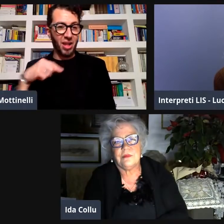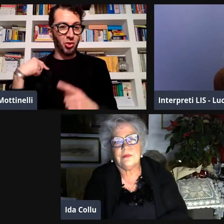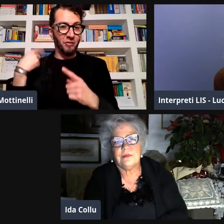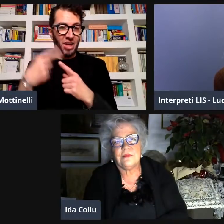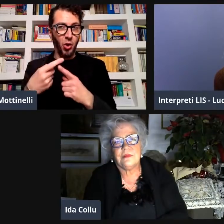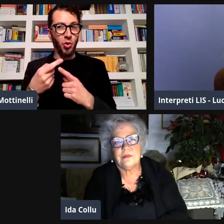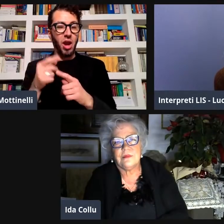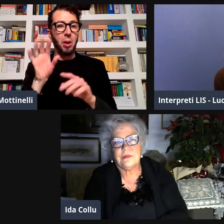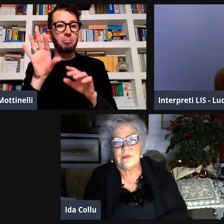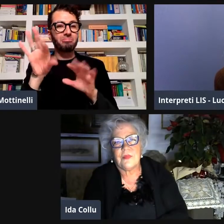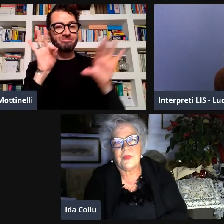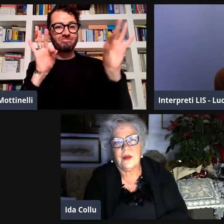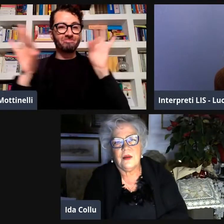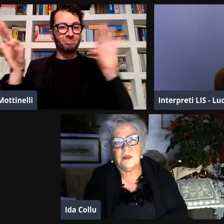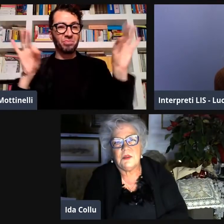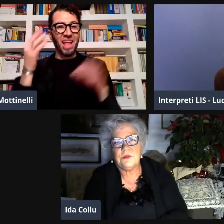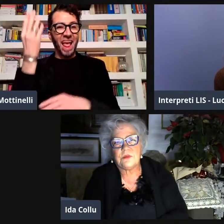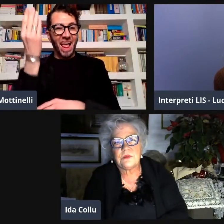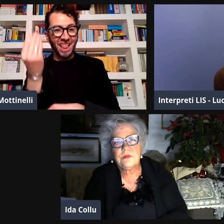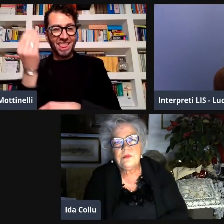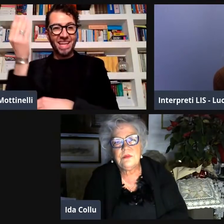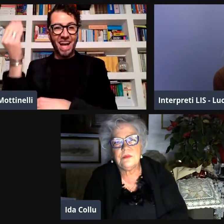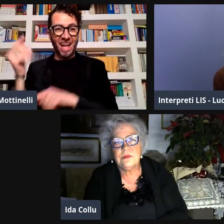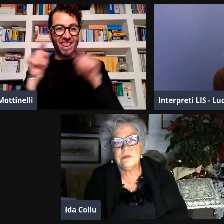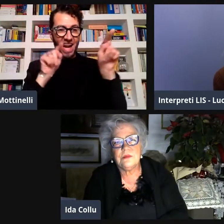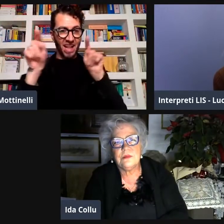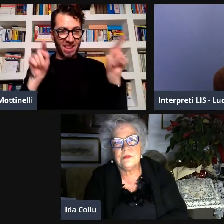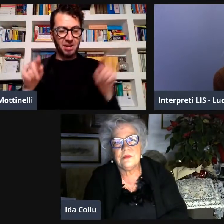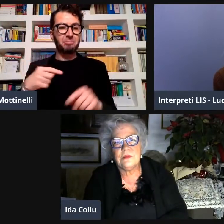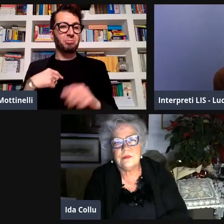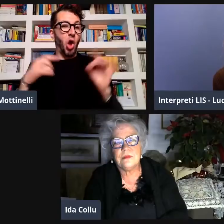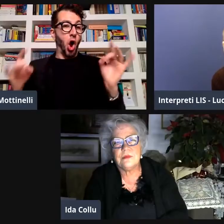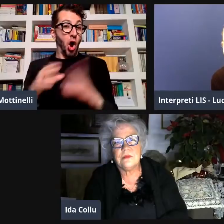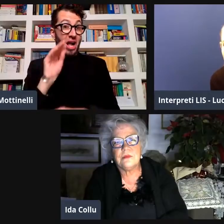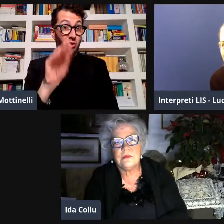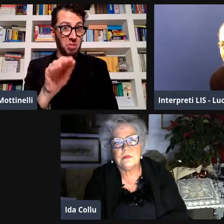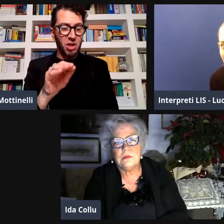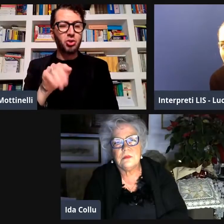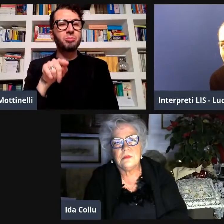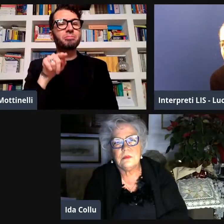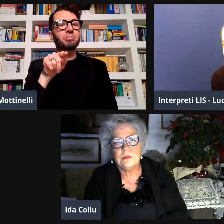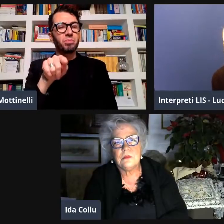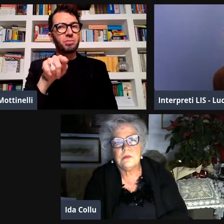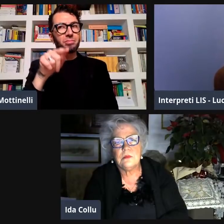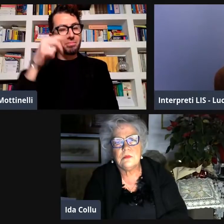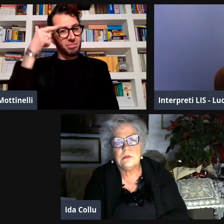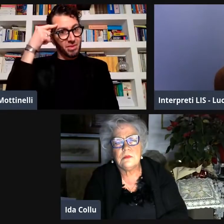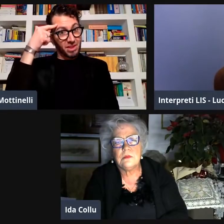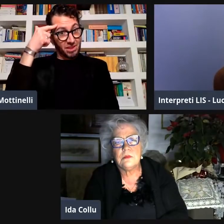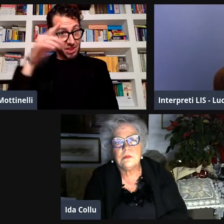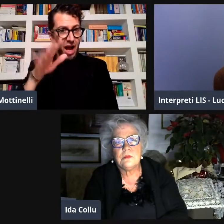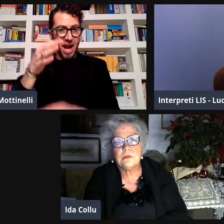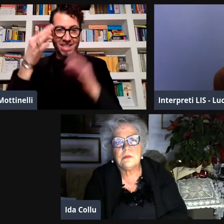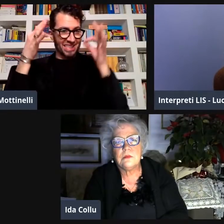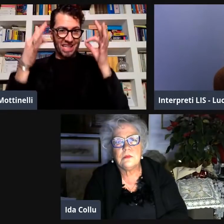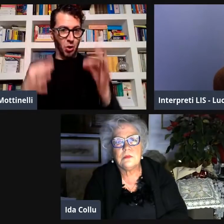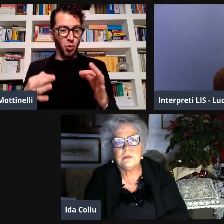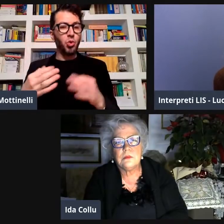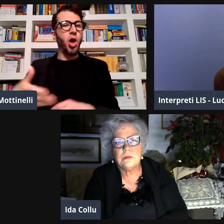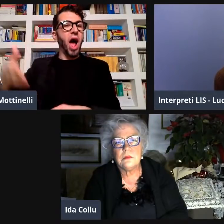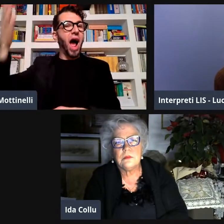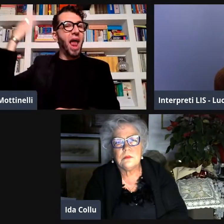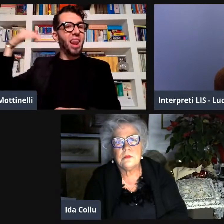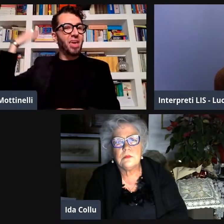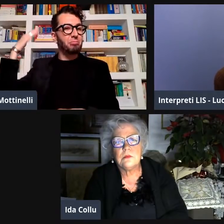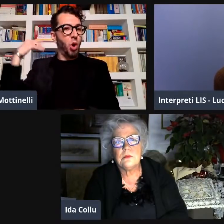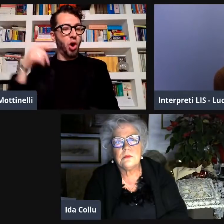bene io colgo questa occasione per raccogliere delle varie informazioni e per farti una domanda